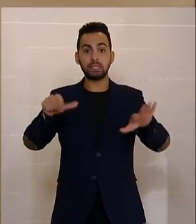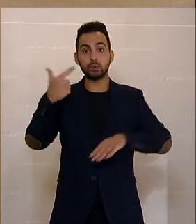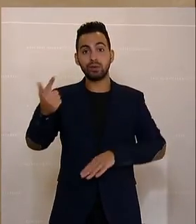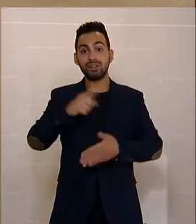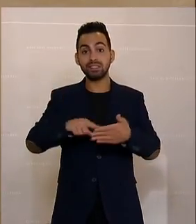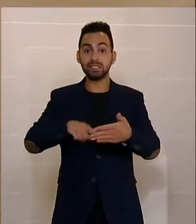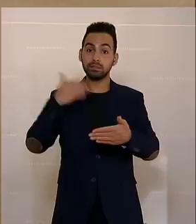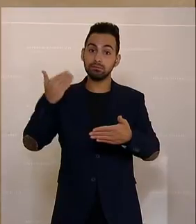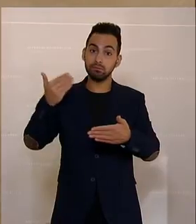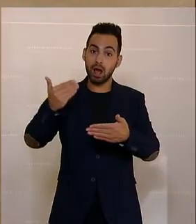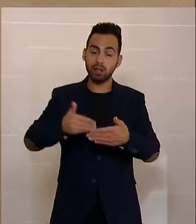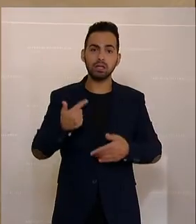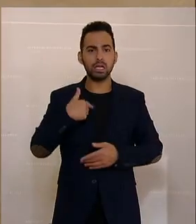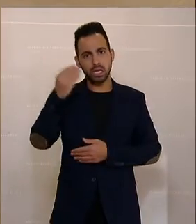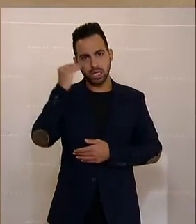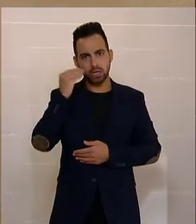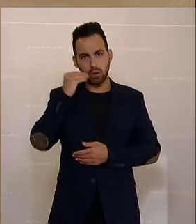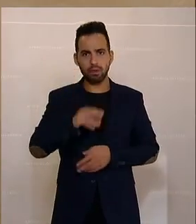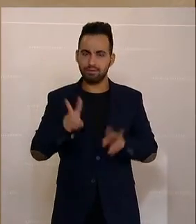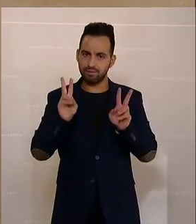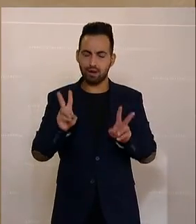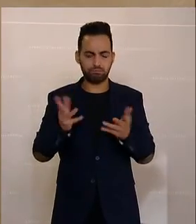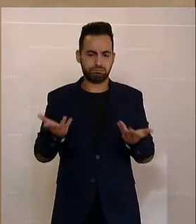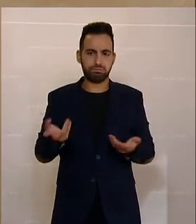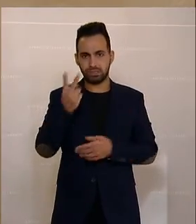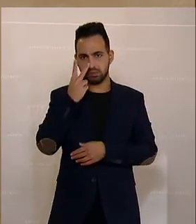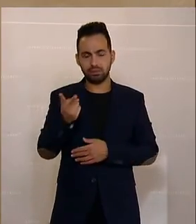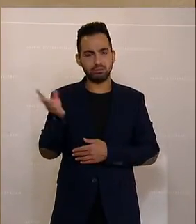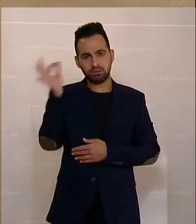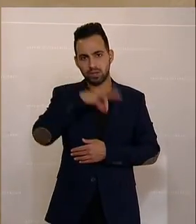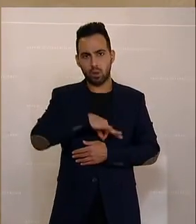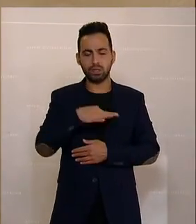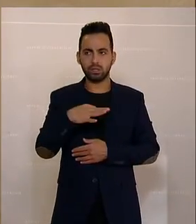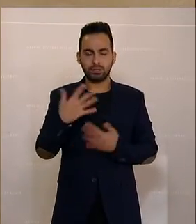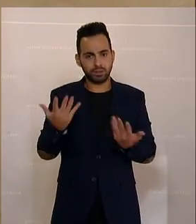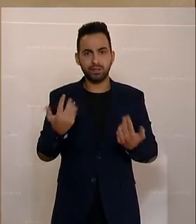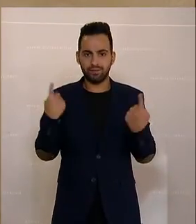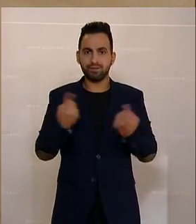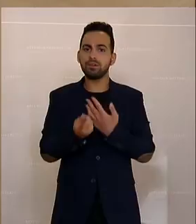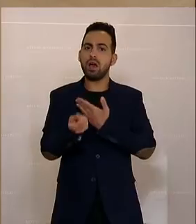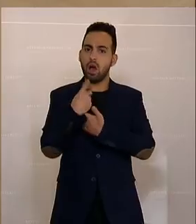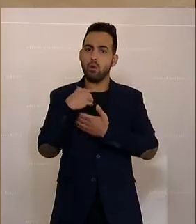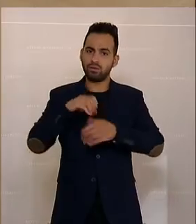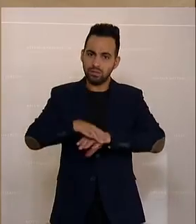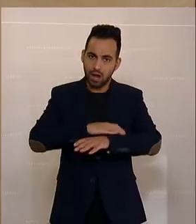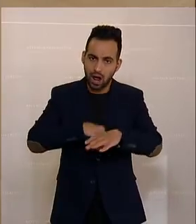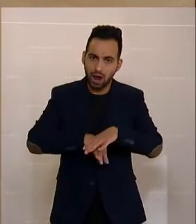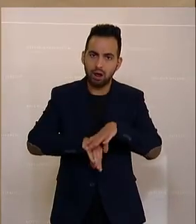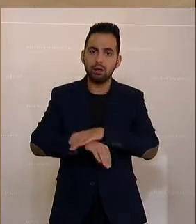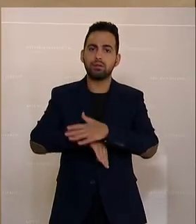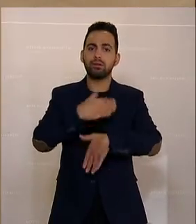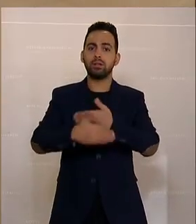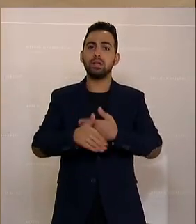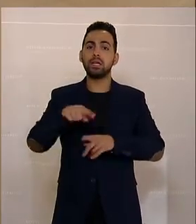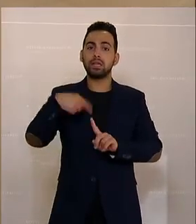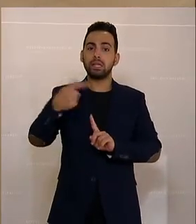Mal. Und ich glaube, das ist wirklich ein ganz klarer, trauriger Auftrag an uns. Vor allem, weil nächste Woche die 16